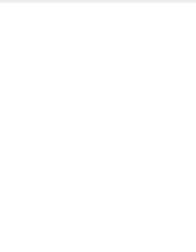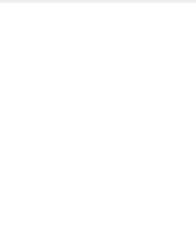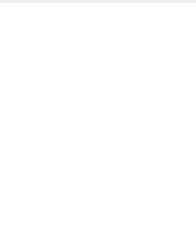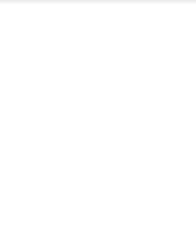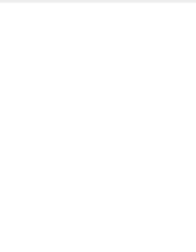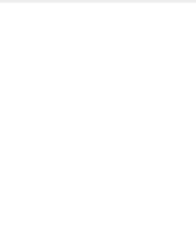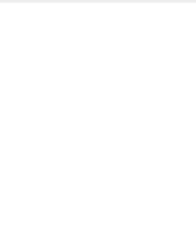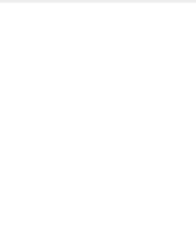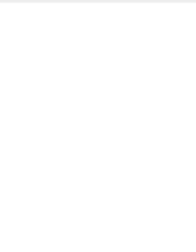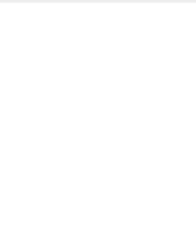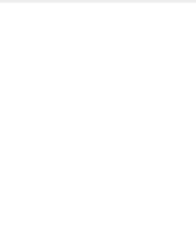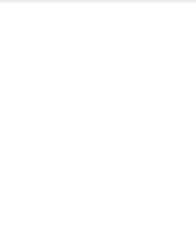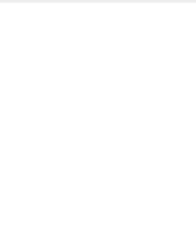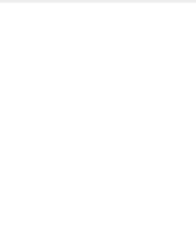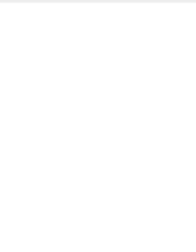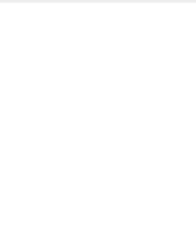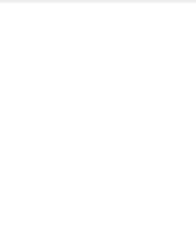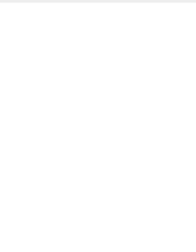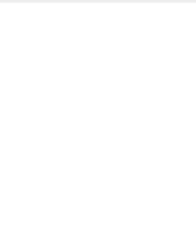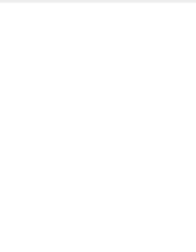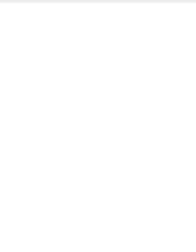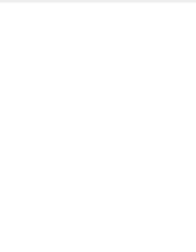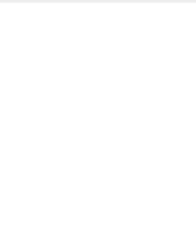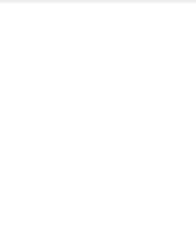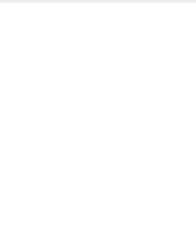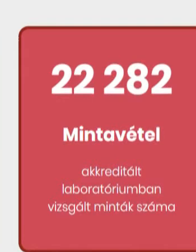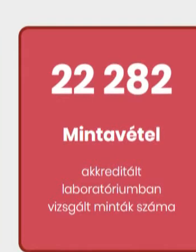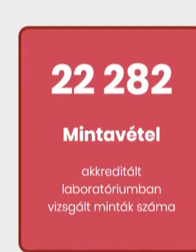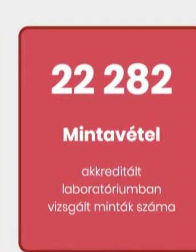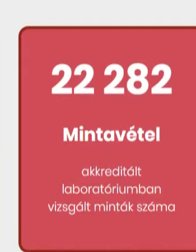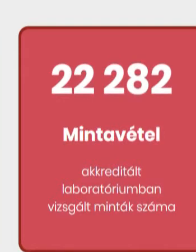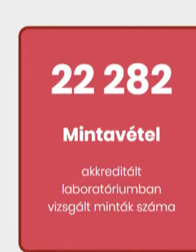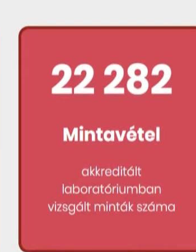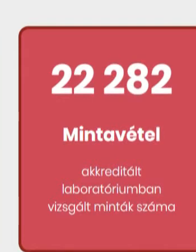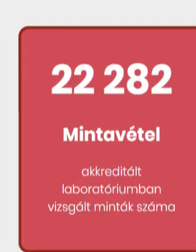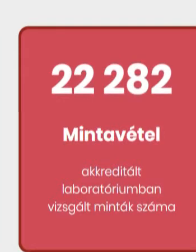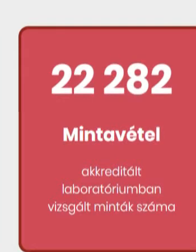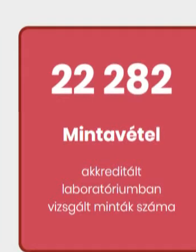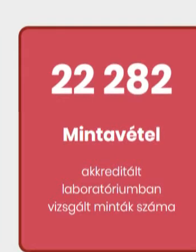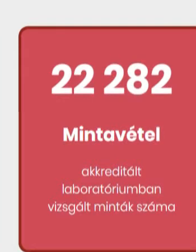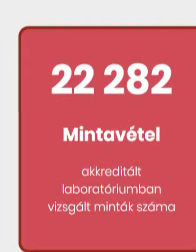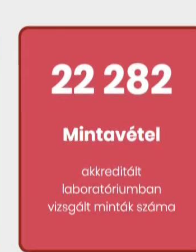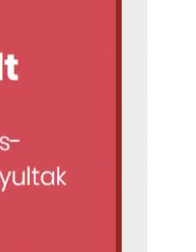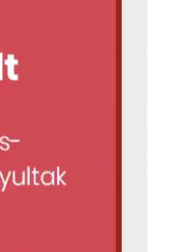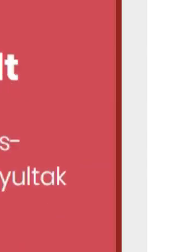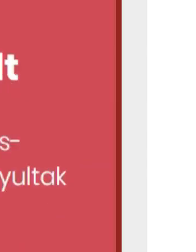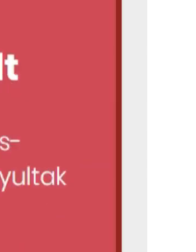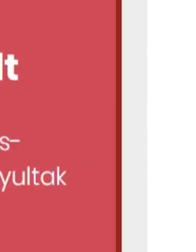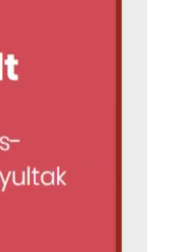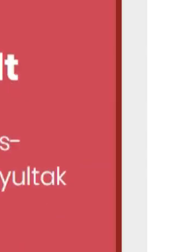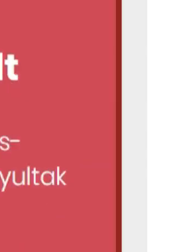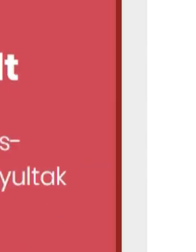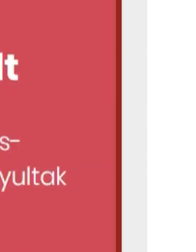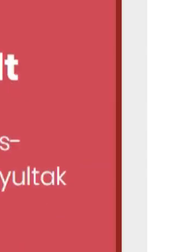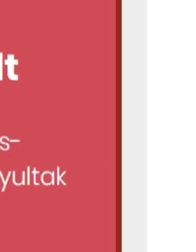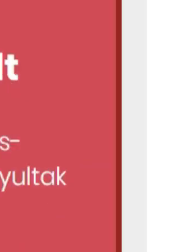Újabb magyar állampolgároknál mutatták ki a koronavírus fertőzést, ezzel hazánkban a ma délelőti adatok szerint 744